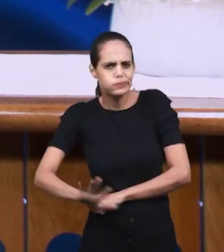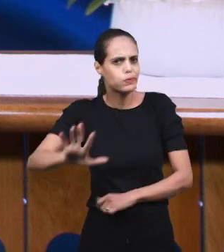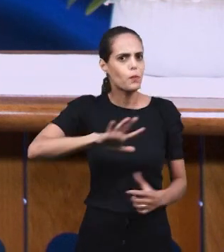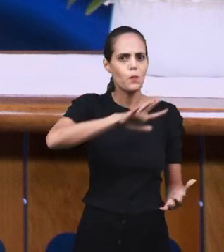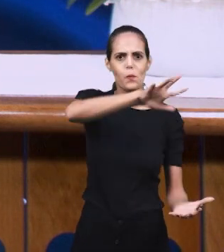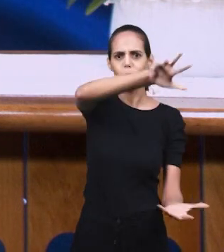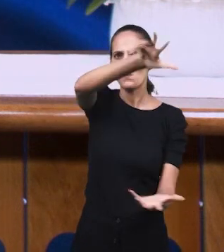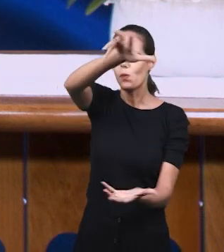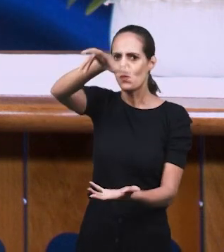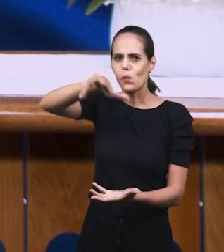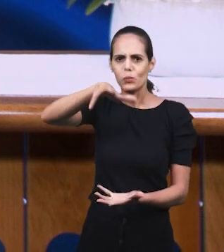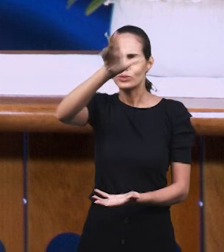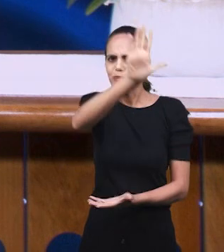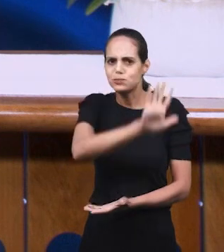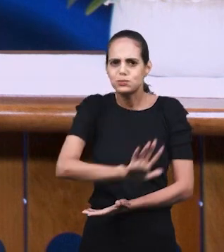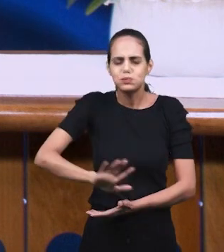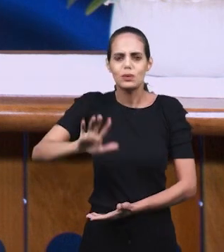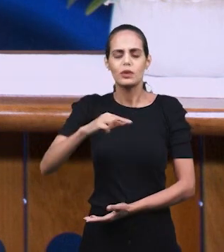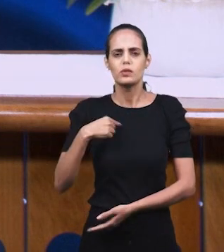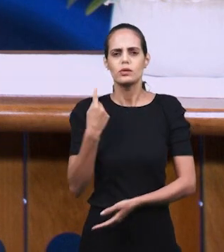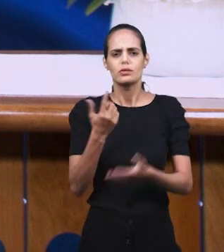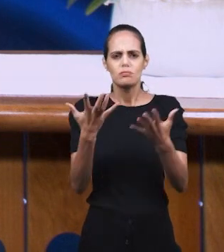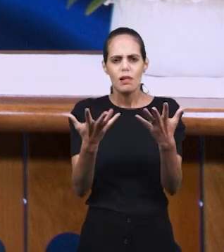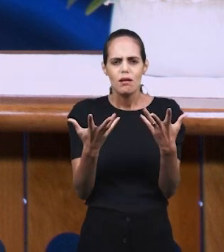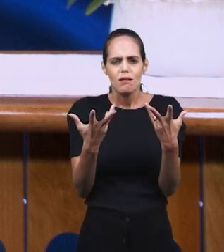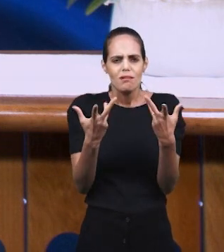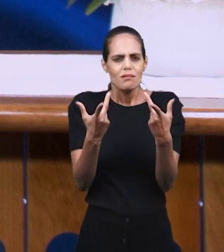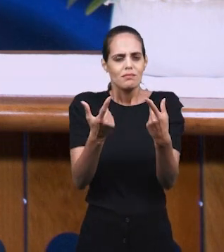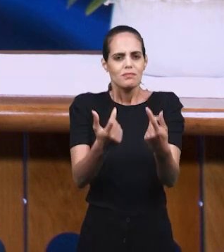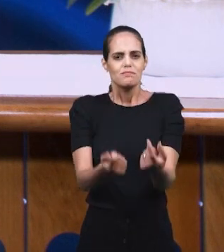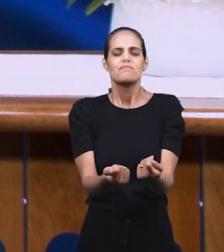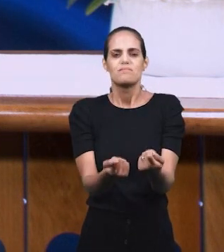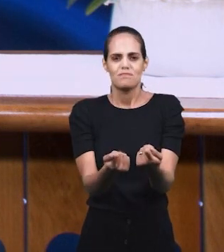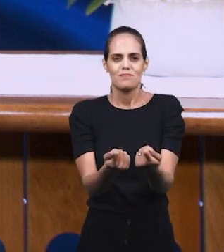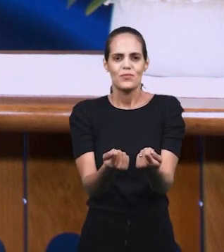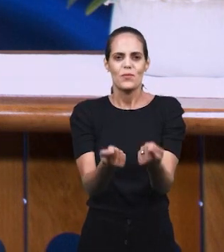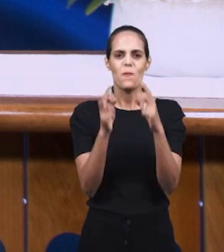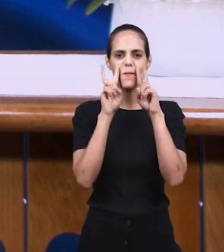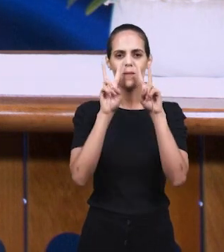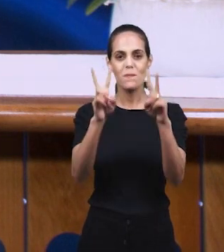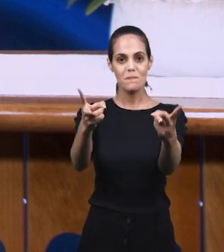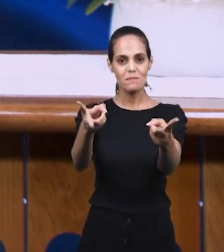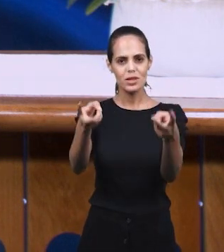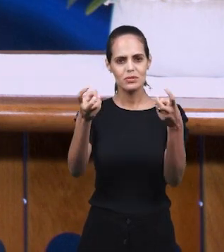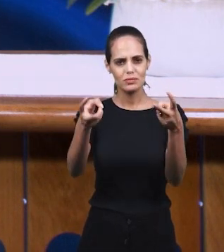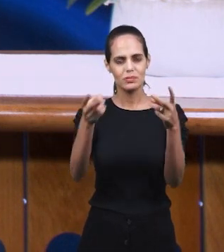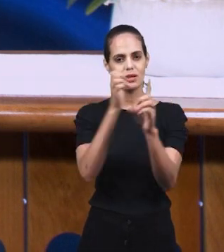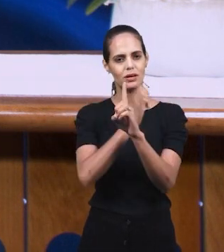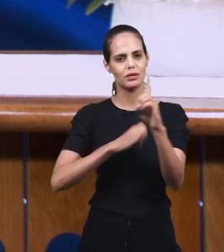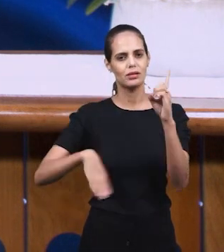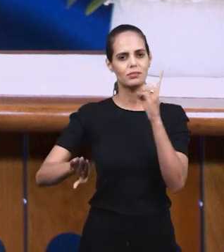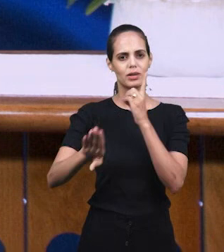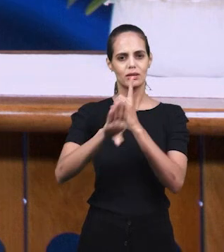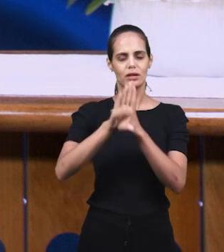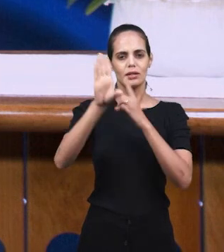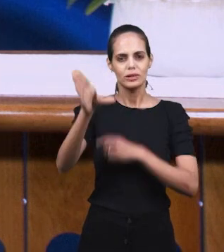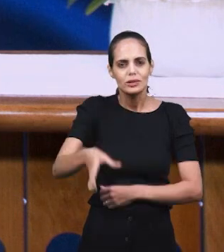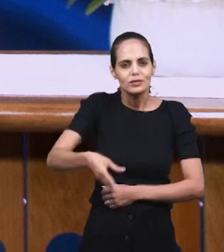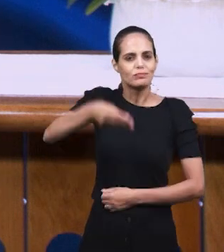свидетельства из других стран, и мы радуемся видеть, что Воскресная Библейская школа принимается нашими